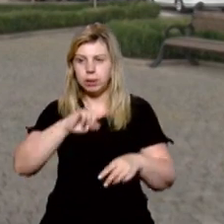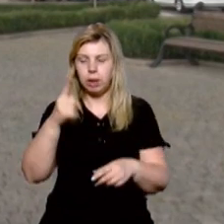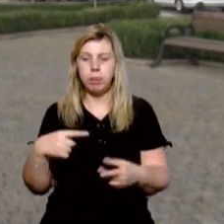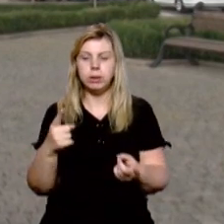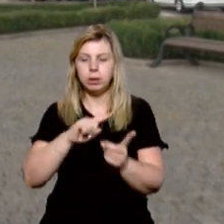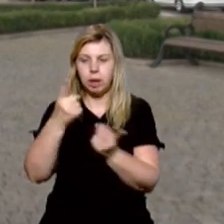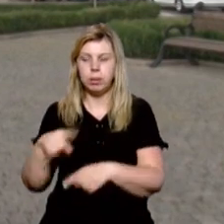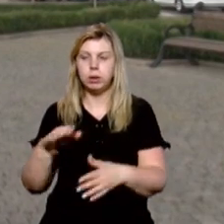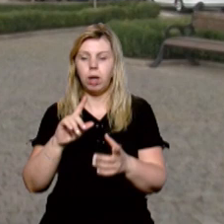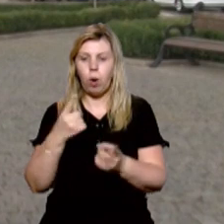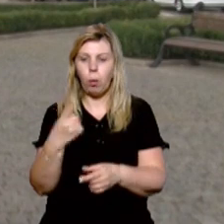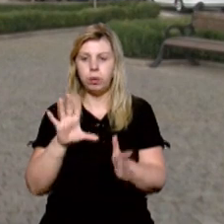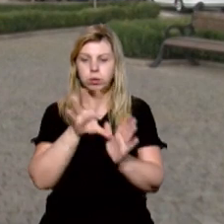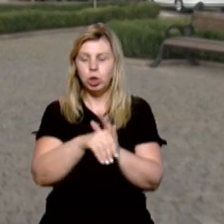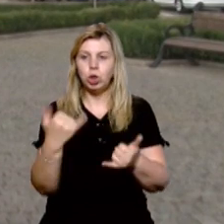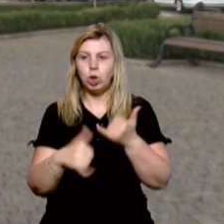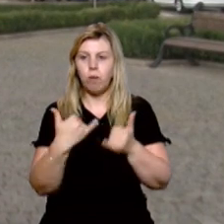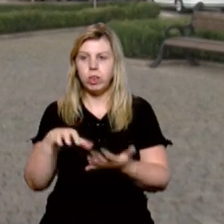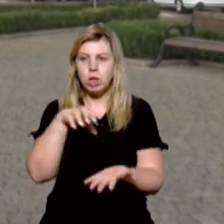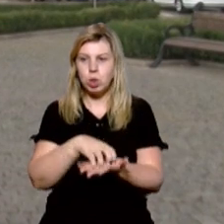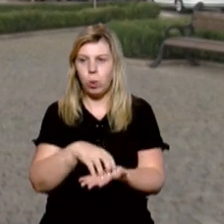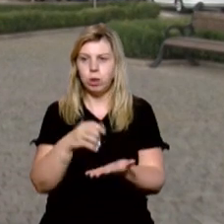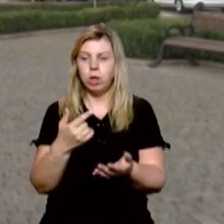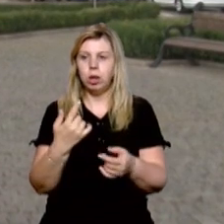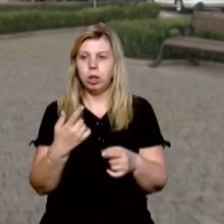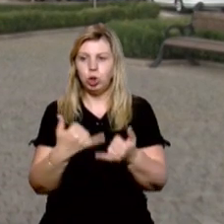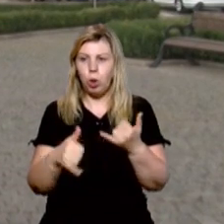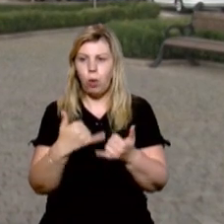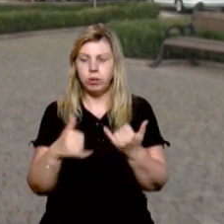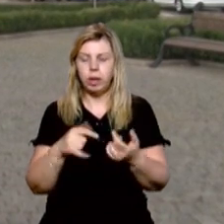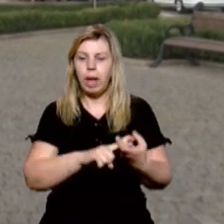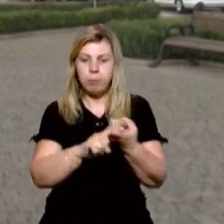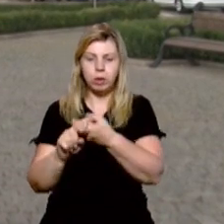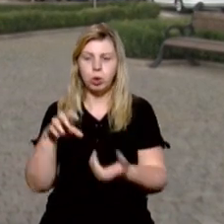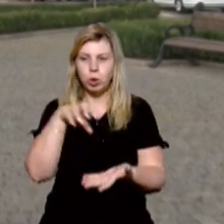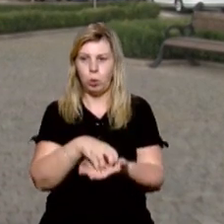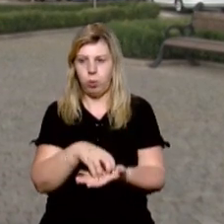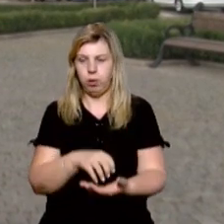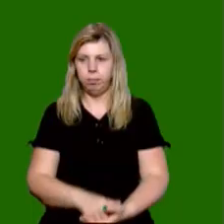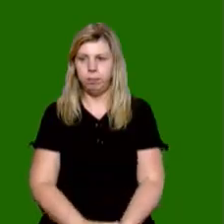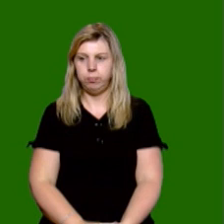Закарпатська область віднесена до так званої жовтої епідеміологічної зони.